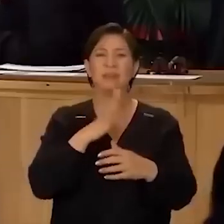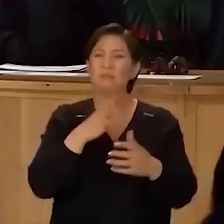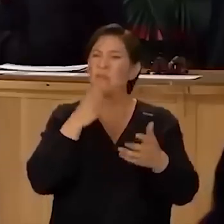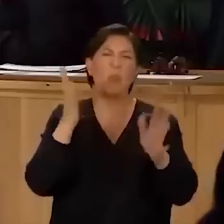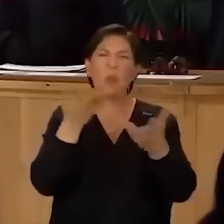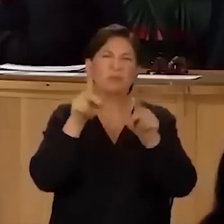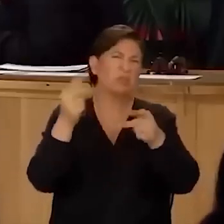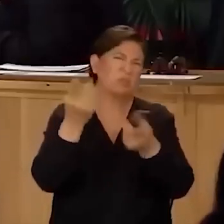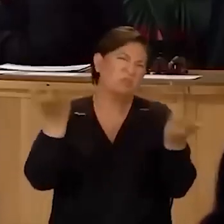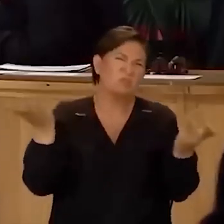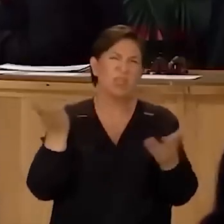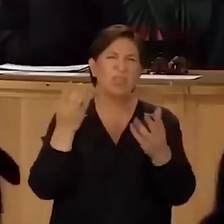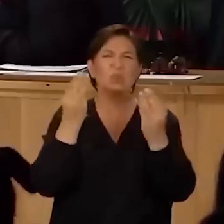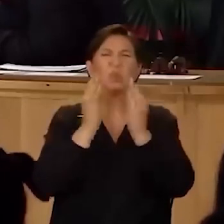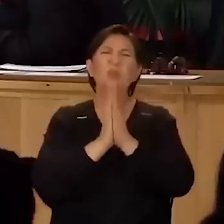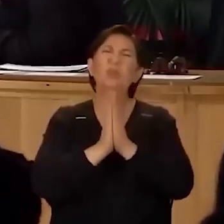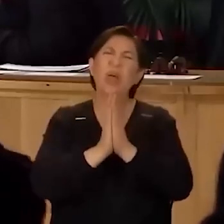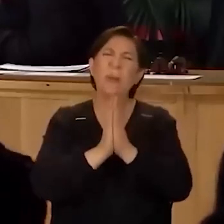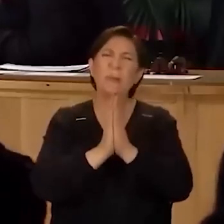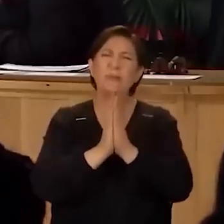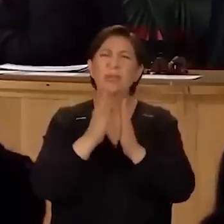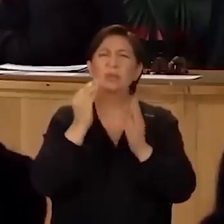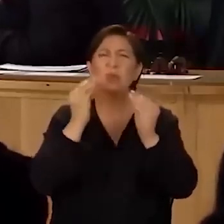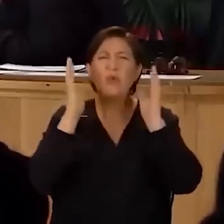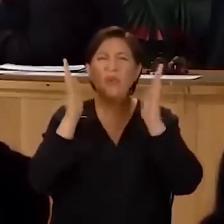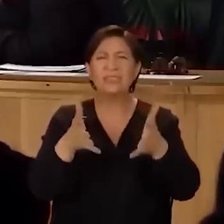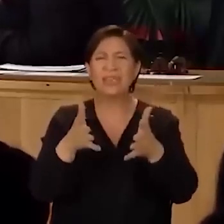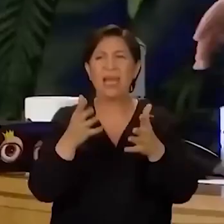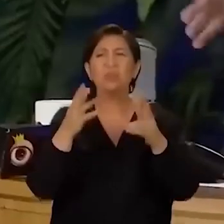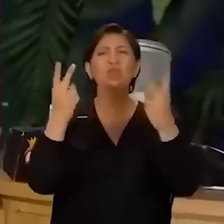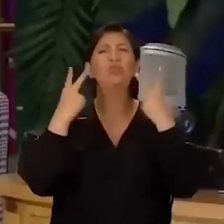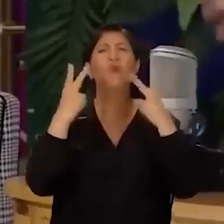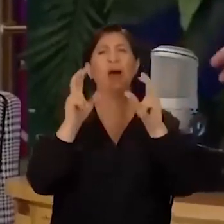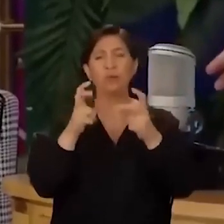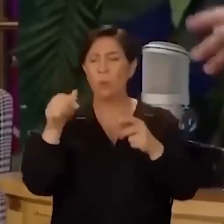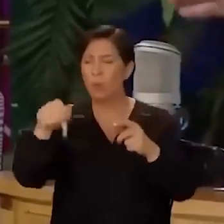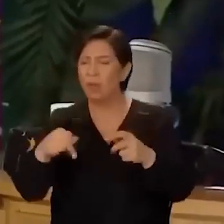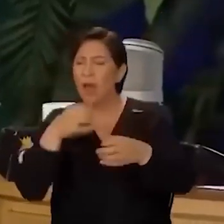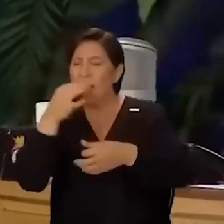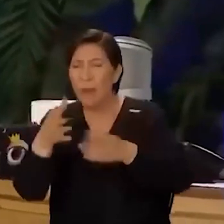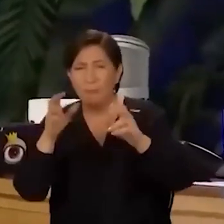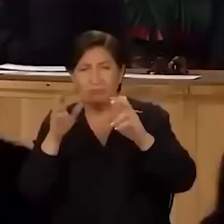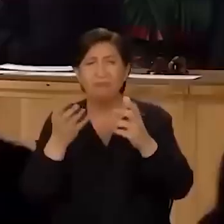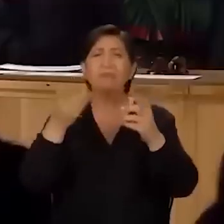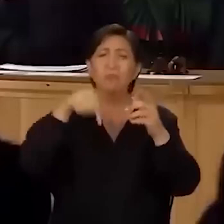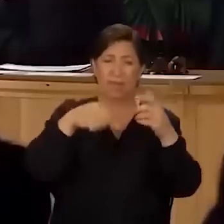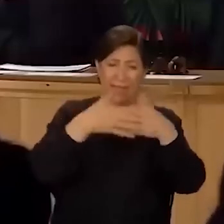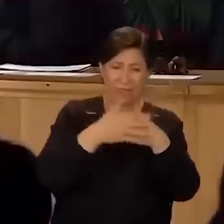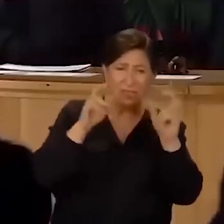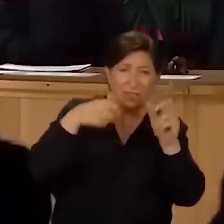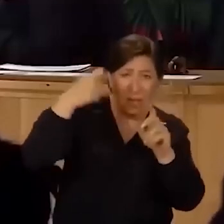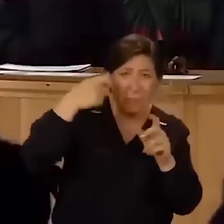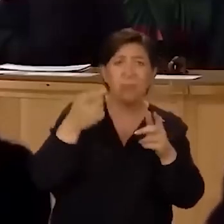Yani bilmiyorum onun gibi şey. Çünkü çok özür dilerim. Estağfurullah. Çok fazla. Hem şov radyodaki program hem buradaki kabaretdeki oyunlar hem televizyon